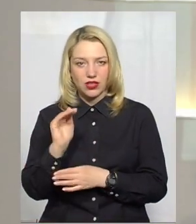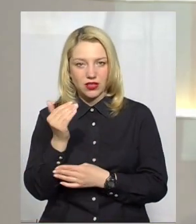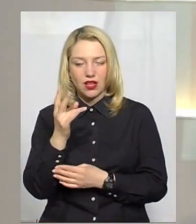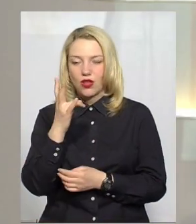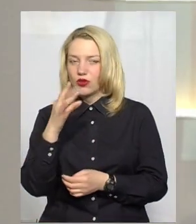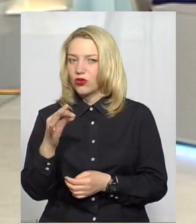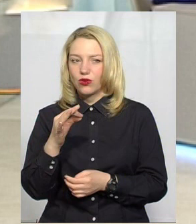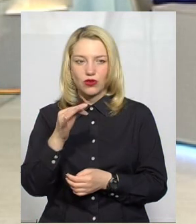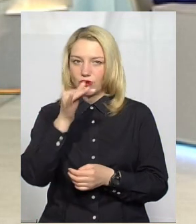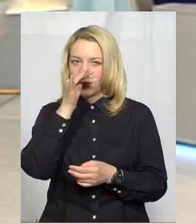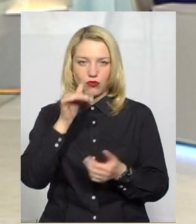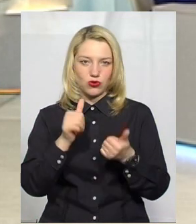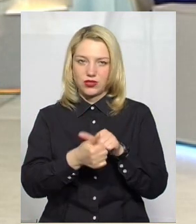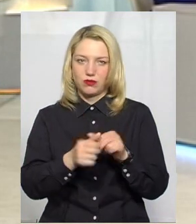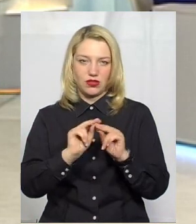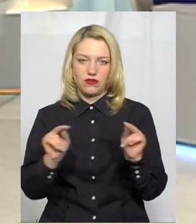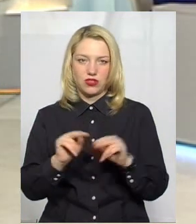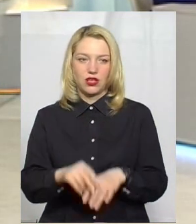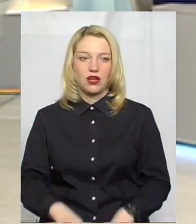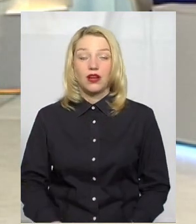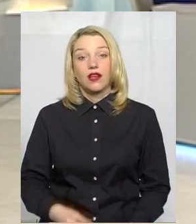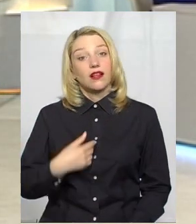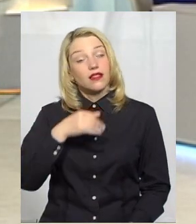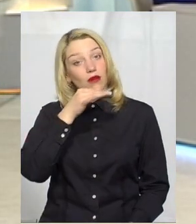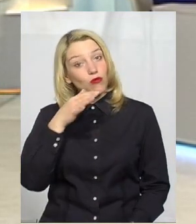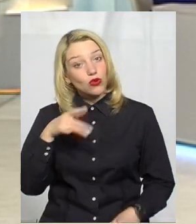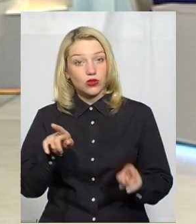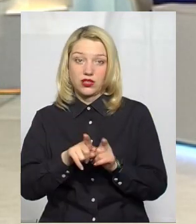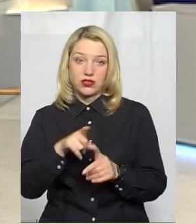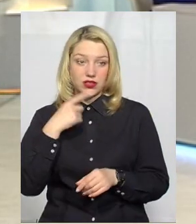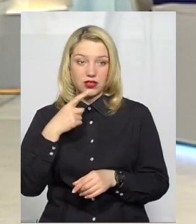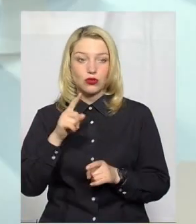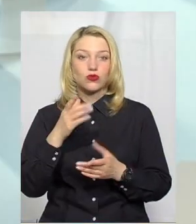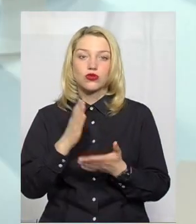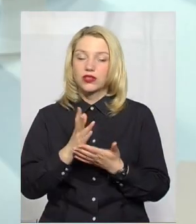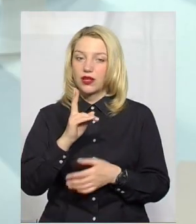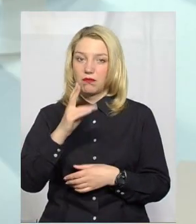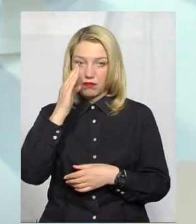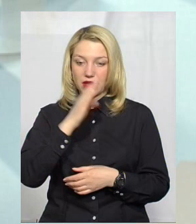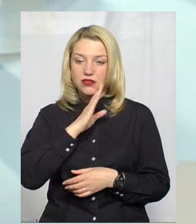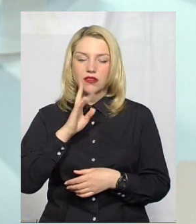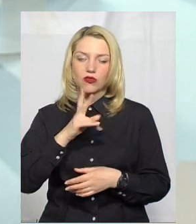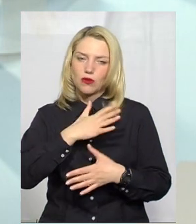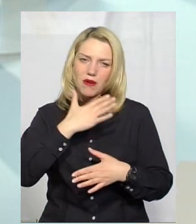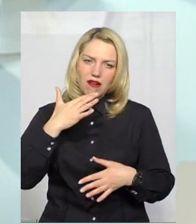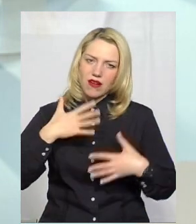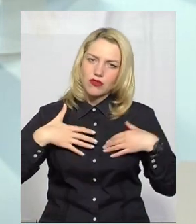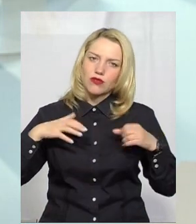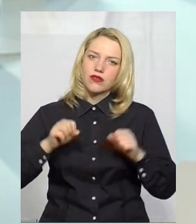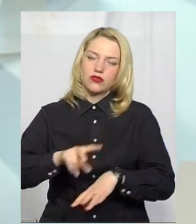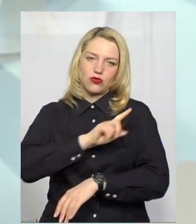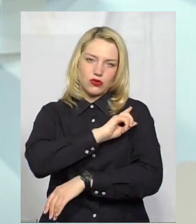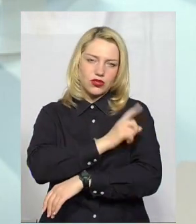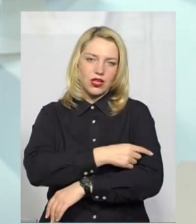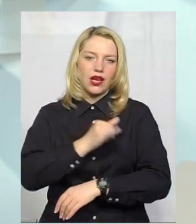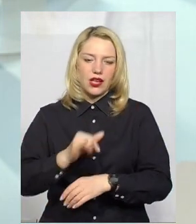якому разі не підмінити. Не можу так сказати, тому що є батьки, які дуже багато докладають зусиль і